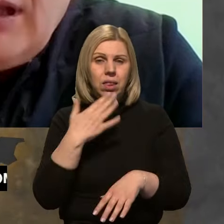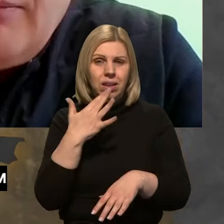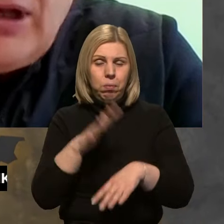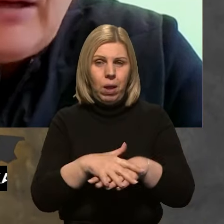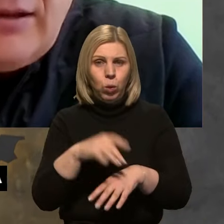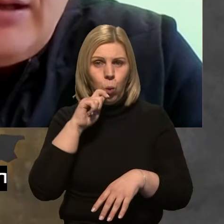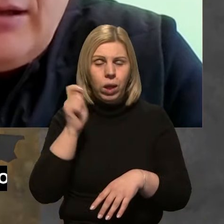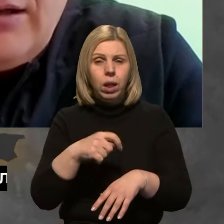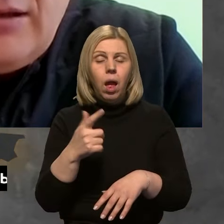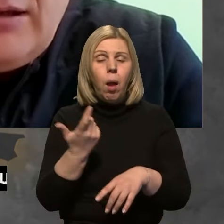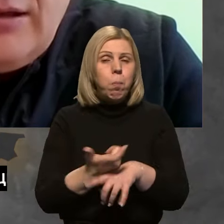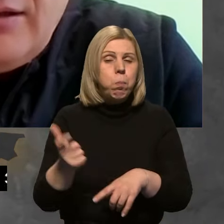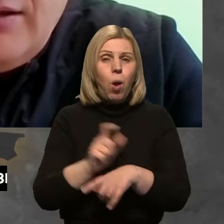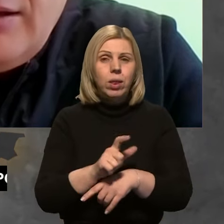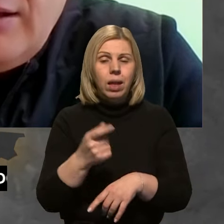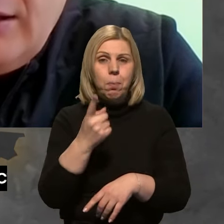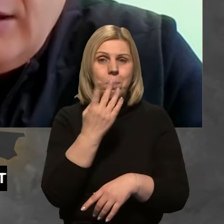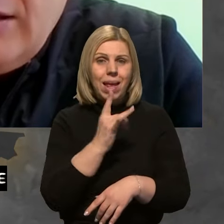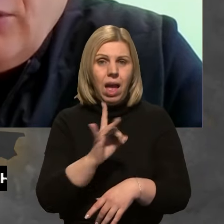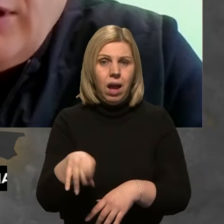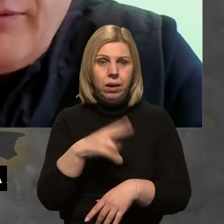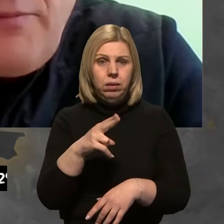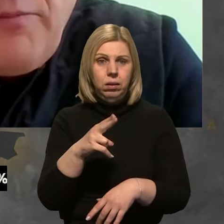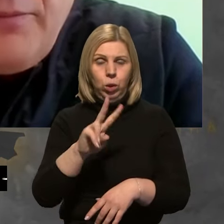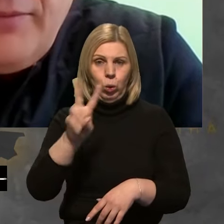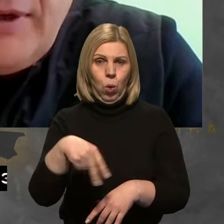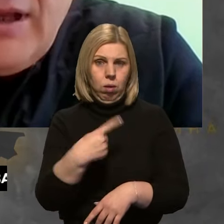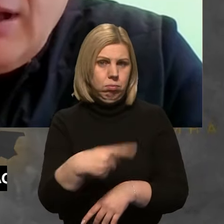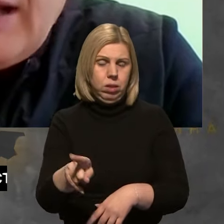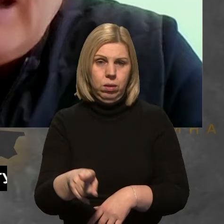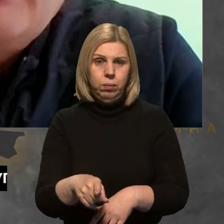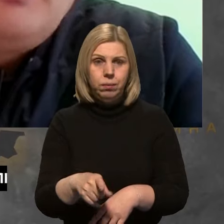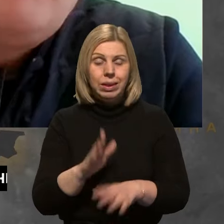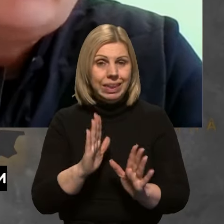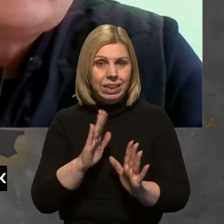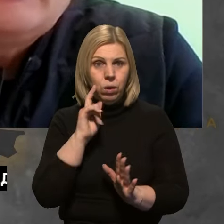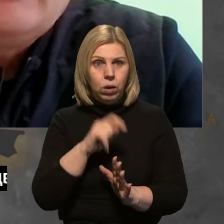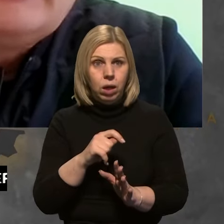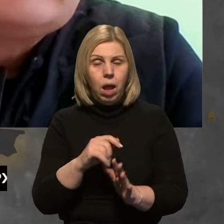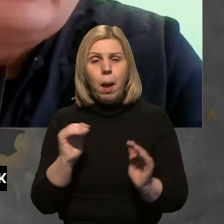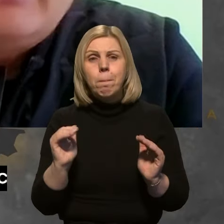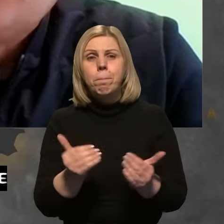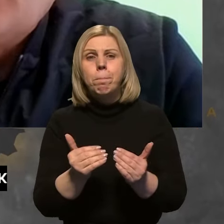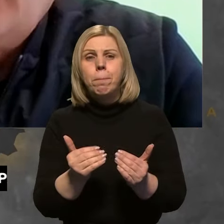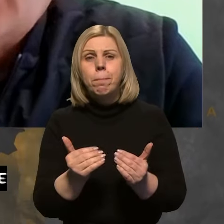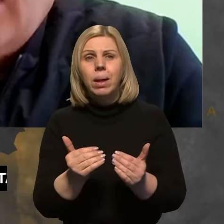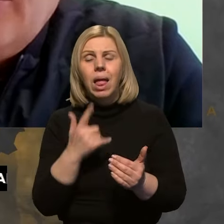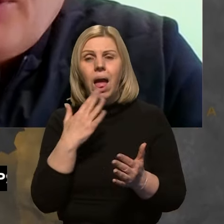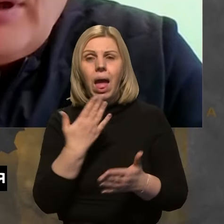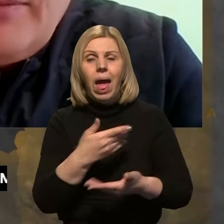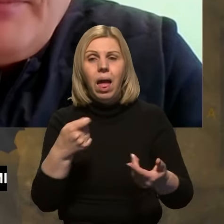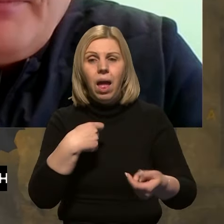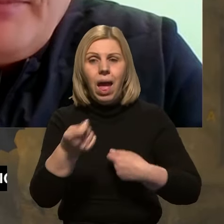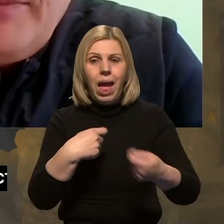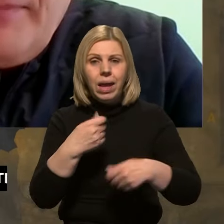понад мільярд доларів. Ну, не тільки українська. Менше це експорт, більше